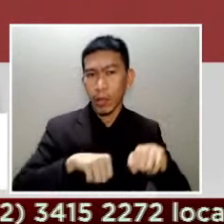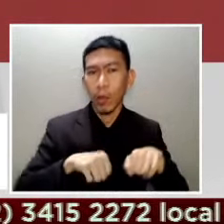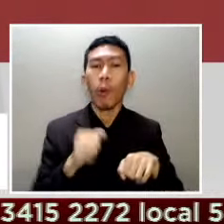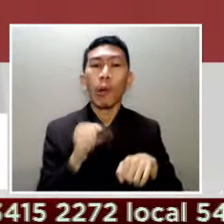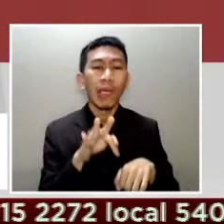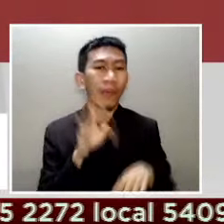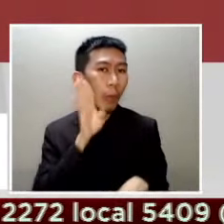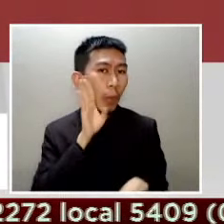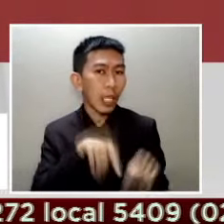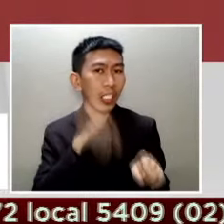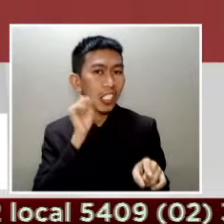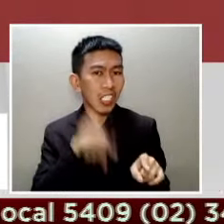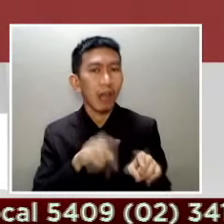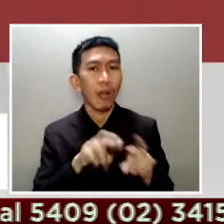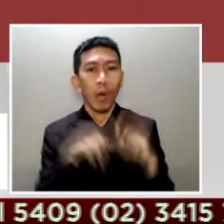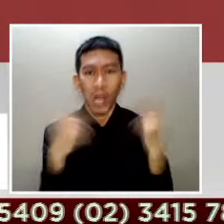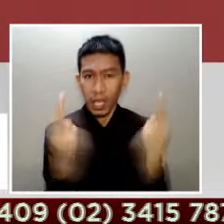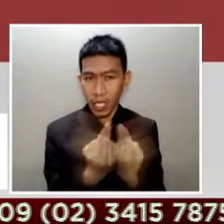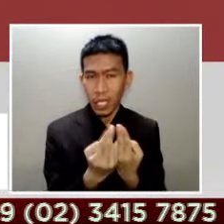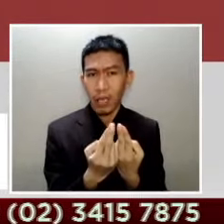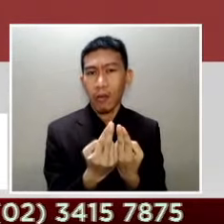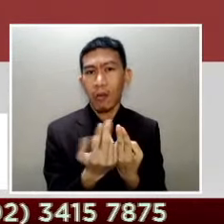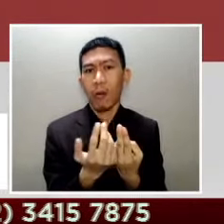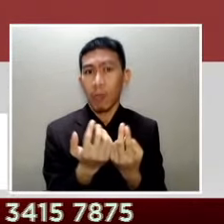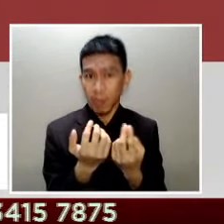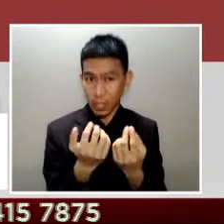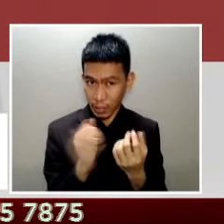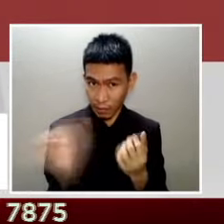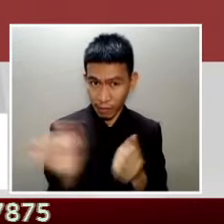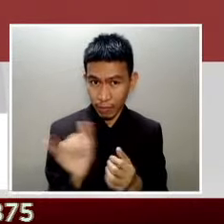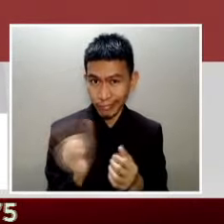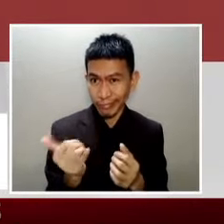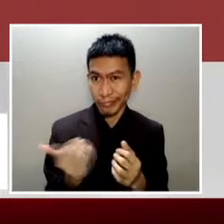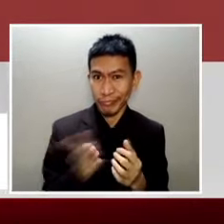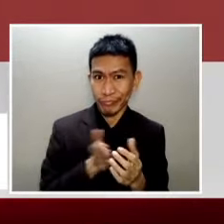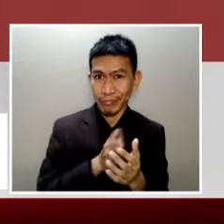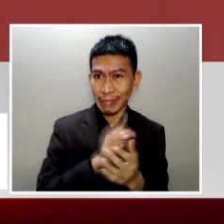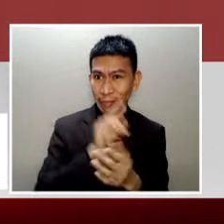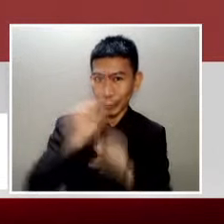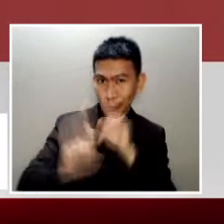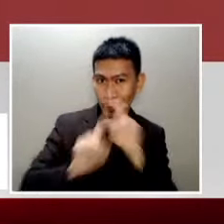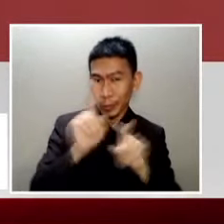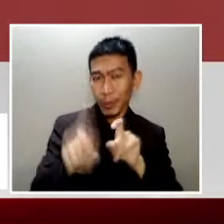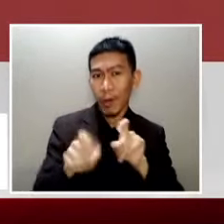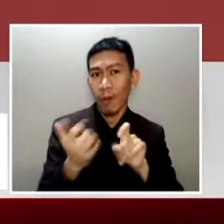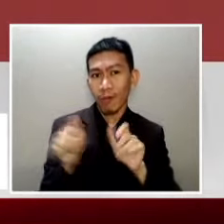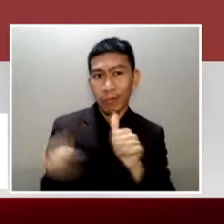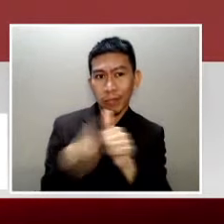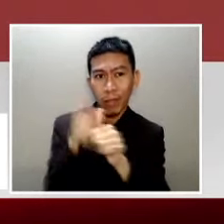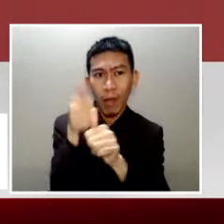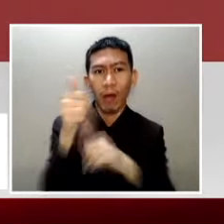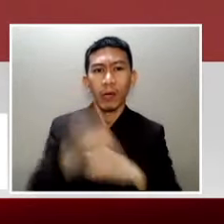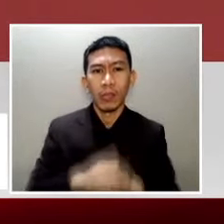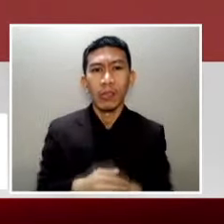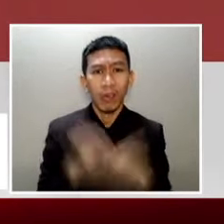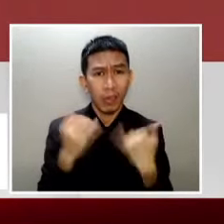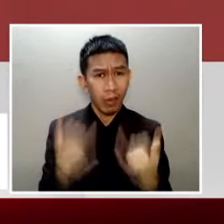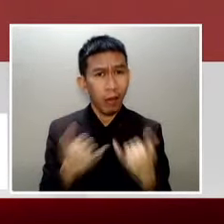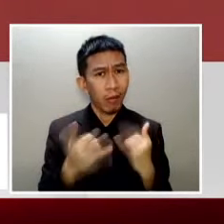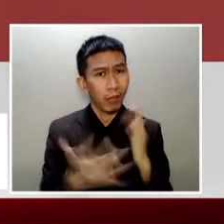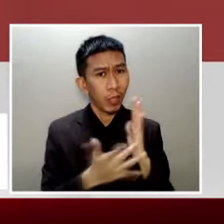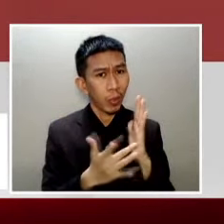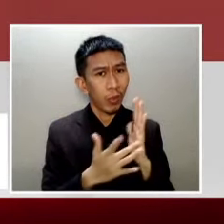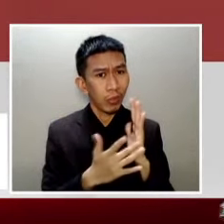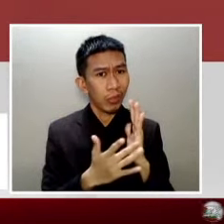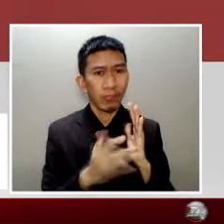may mga relative sila subject to surveillance considering the broad radius of our technology right now kahit na